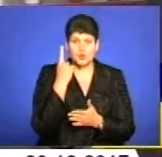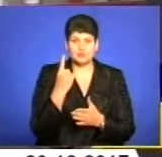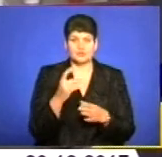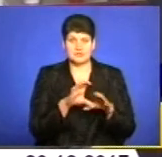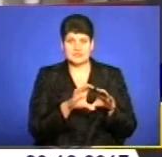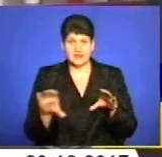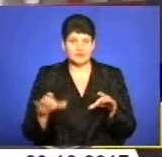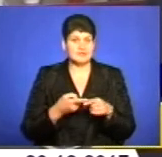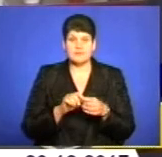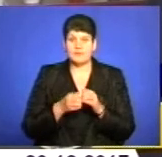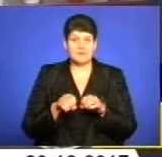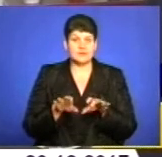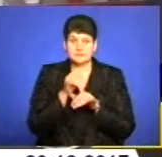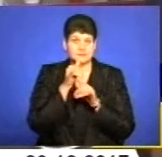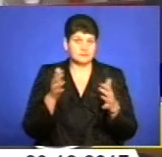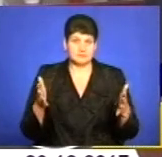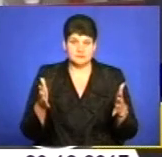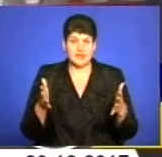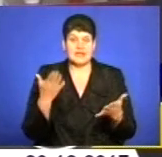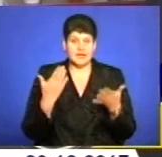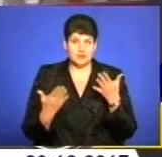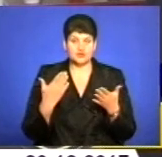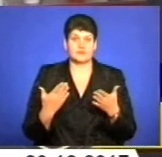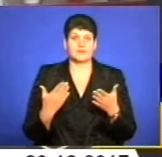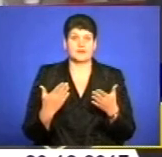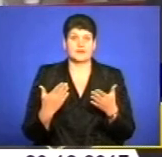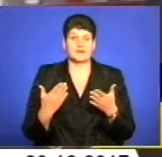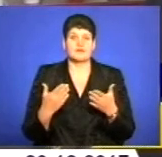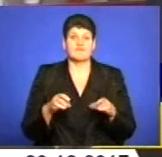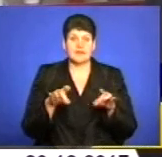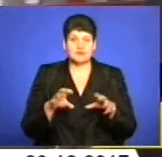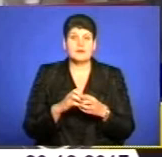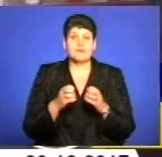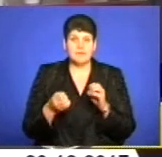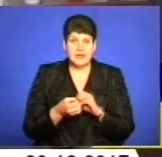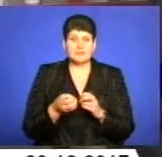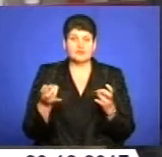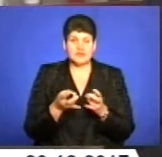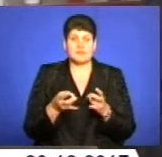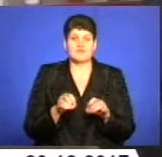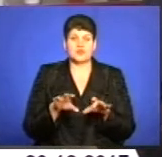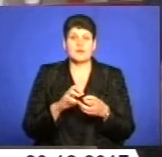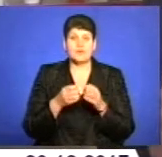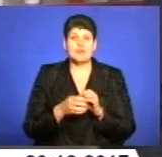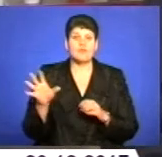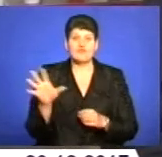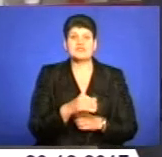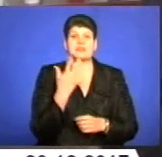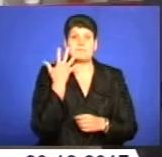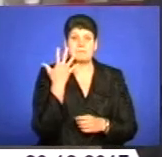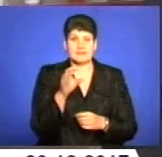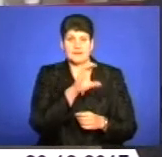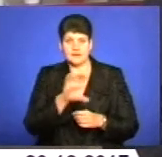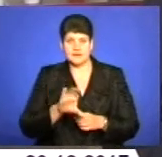проблема не вирішена. Якщо вирішити проблему, а не людям замілювати очі, то треба вирішити по всіх п'ятьох скидах. Треба розробити проєктну